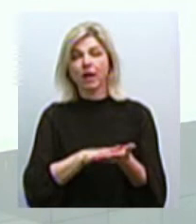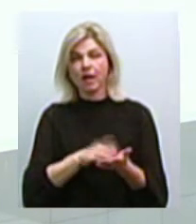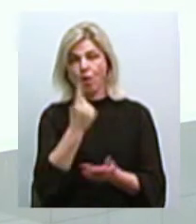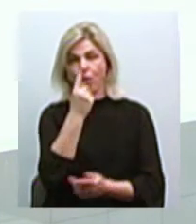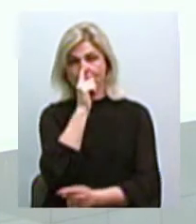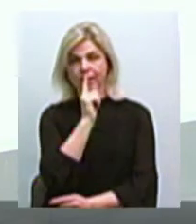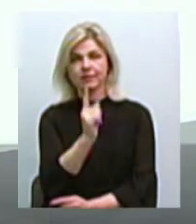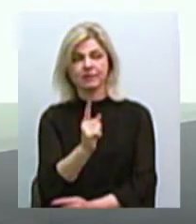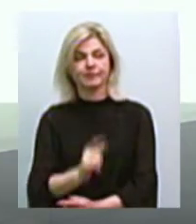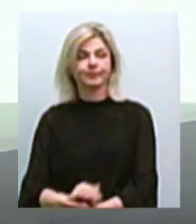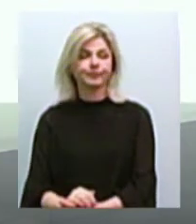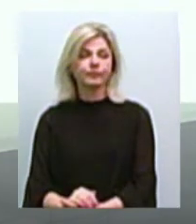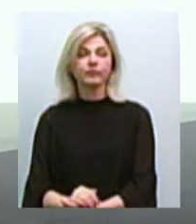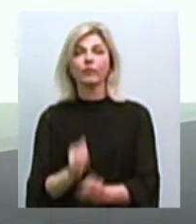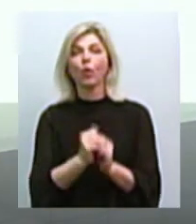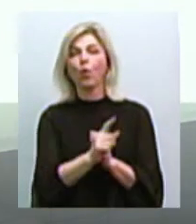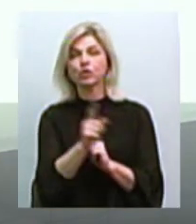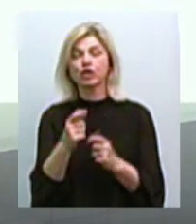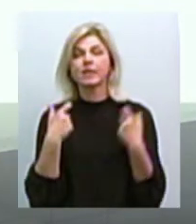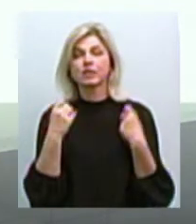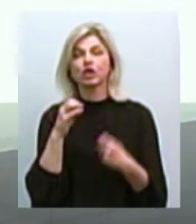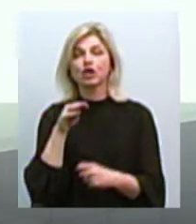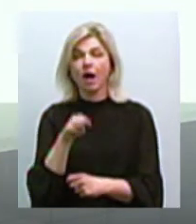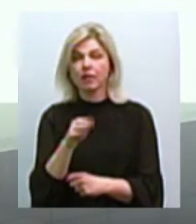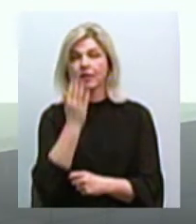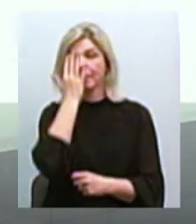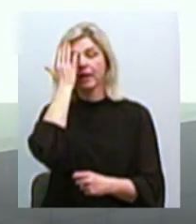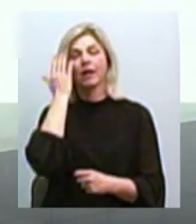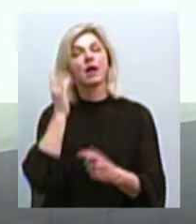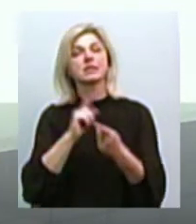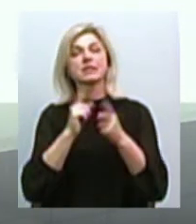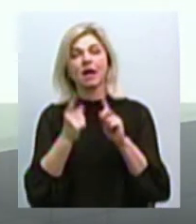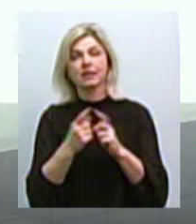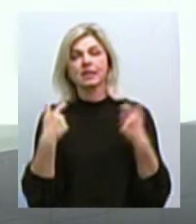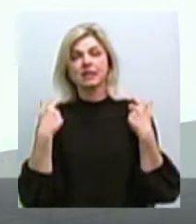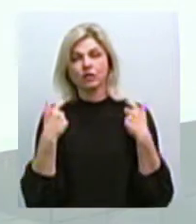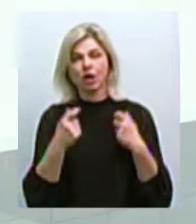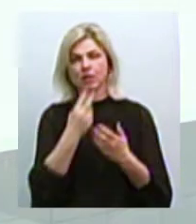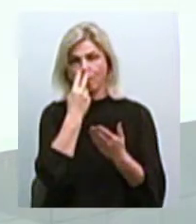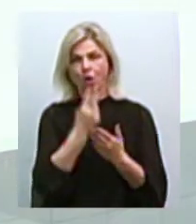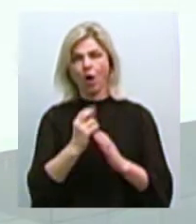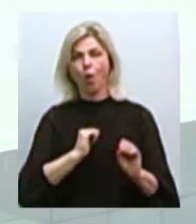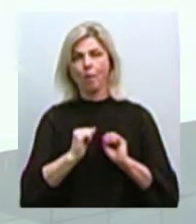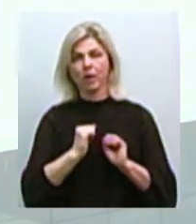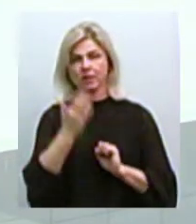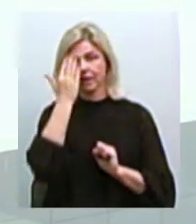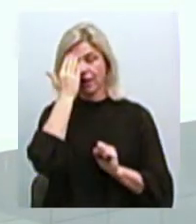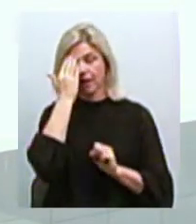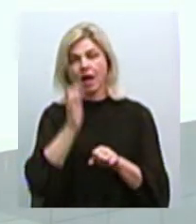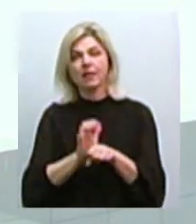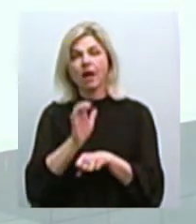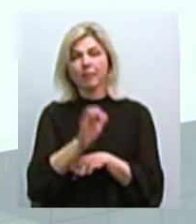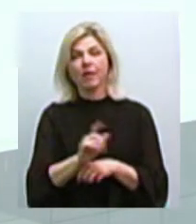сержант, кожний військовослужбовець, який мріє стати сержантом, виявив командирські здібності, направляється спочатку сюди на